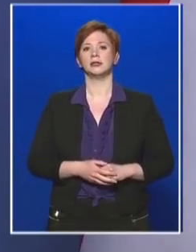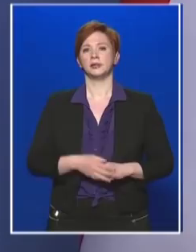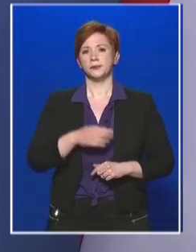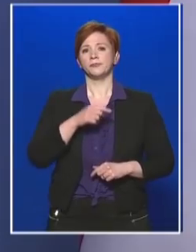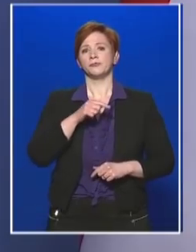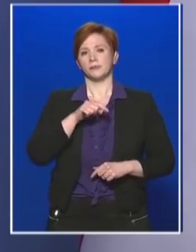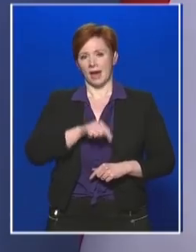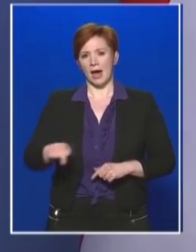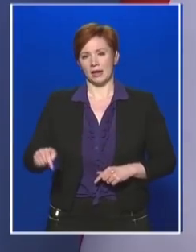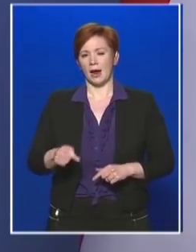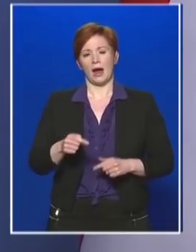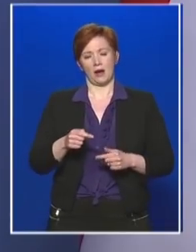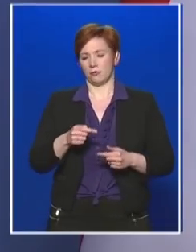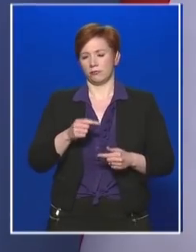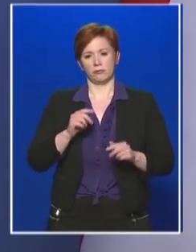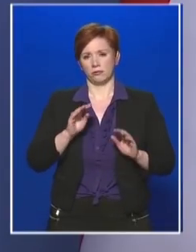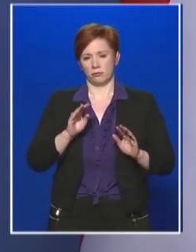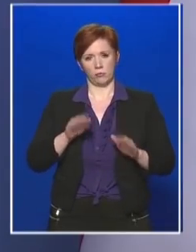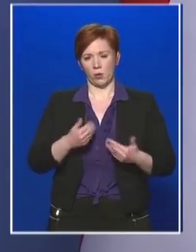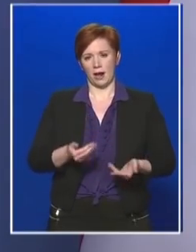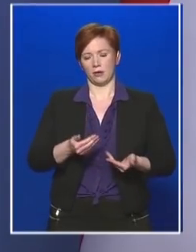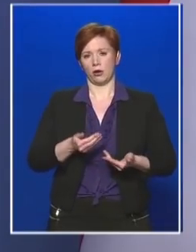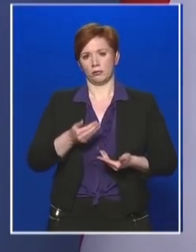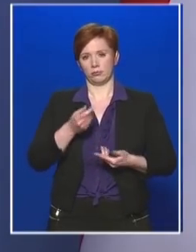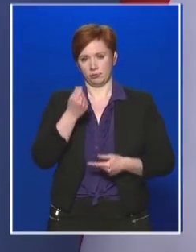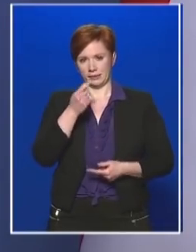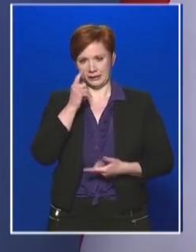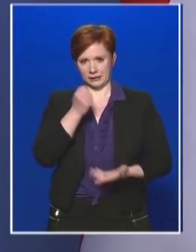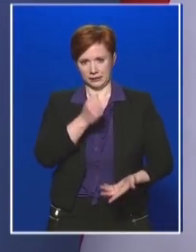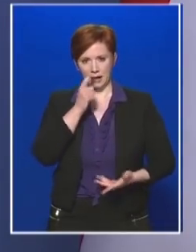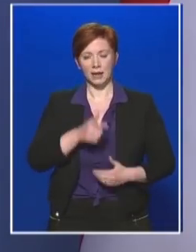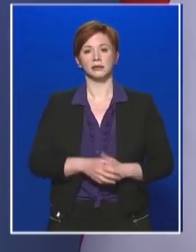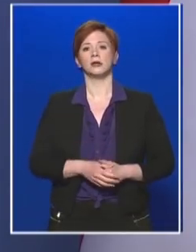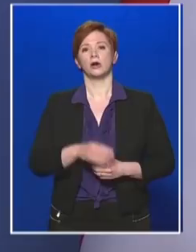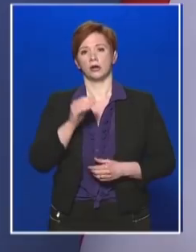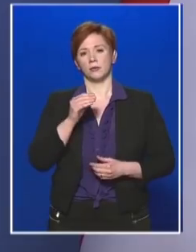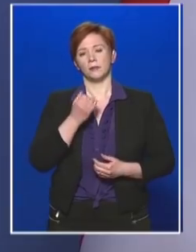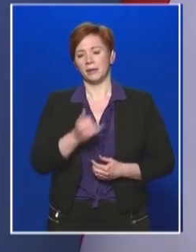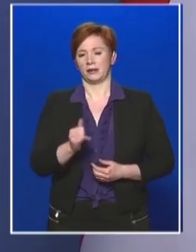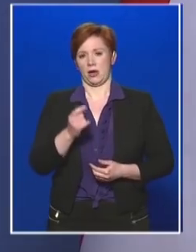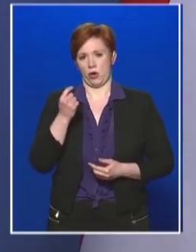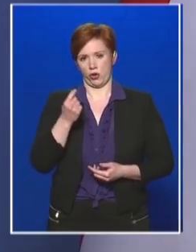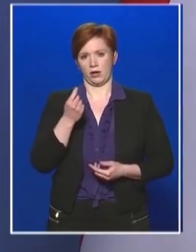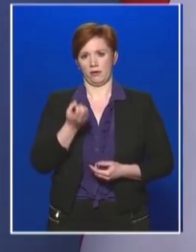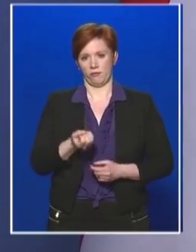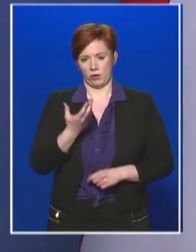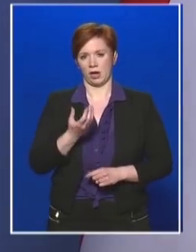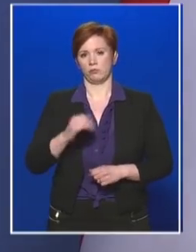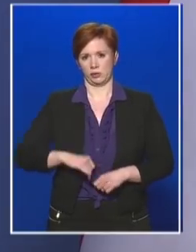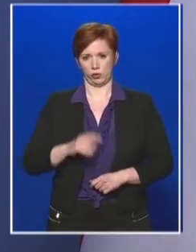nyitott előirányzatok vannak. Tehát azt tudjuk mondani, hogy egész biztos, hogy minden anyagi forrás a védekezéshez